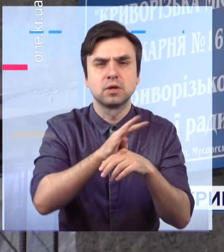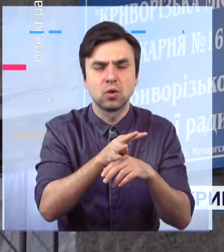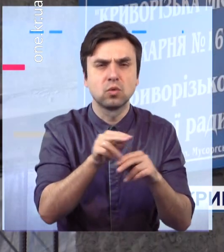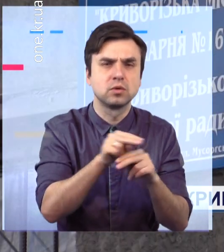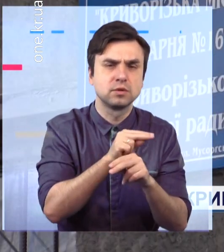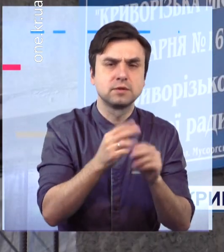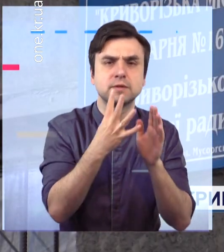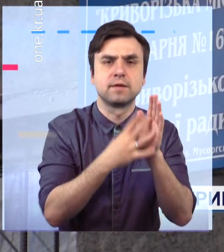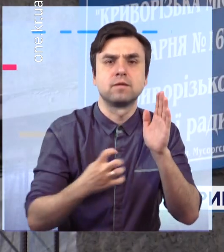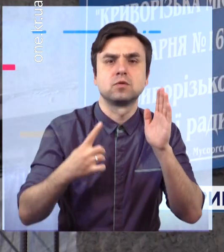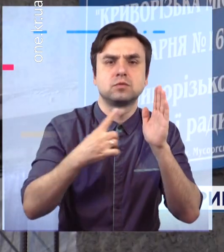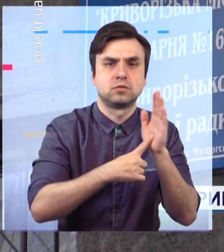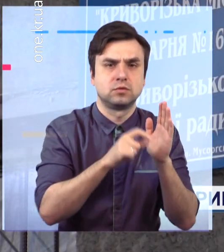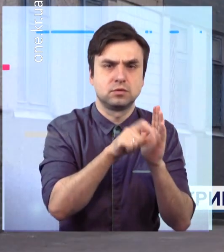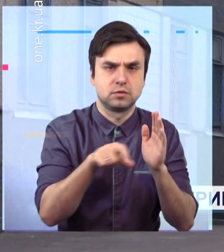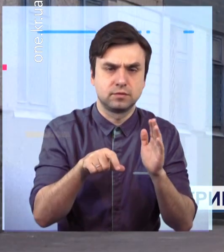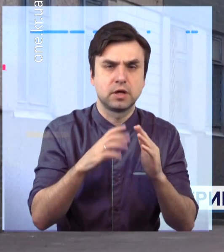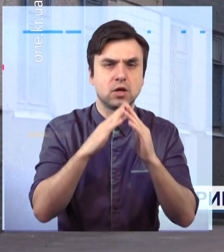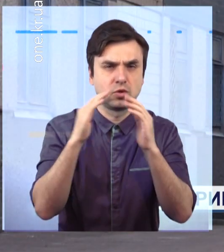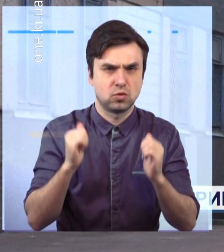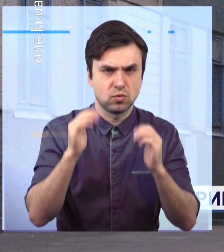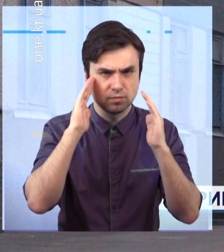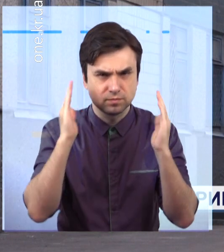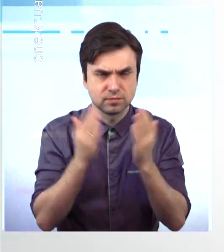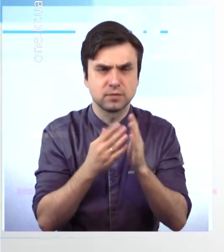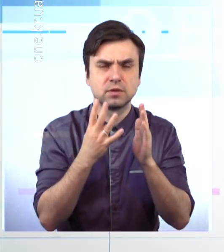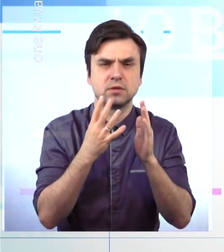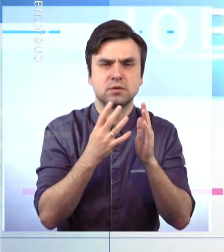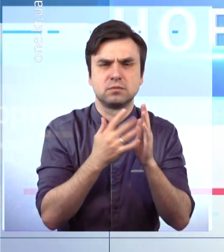самоізоляції знаходиться 668 осіб.